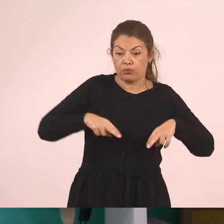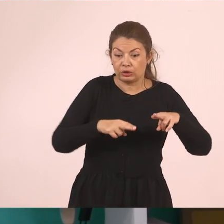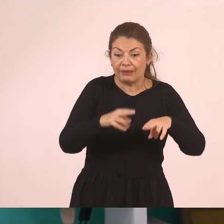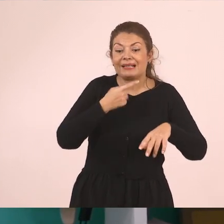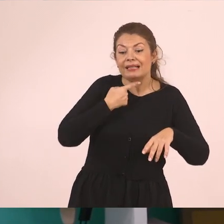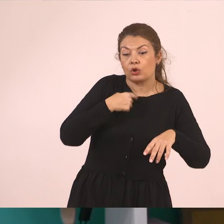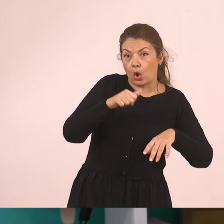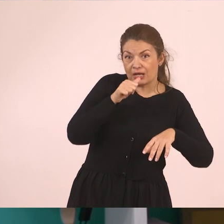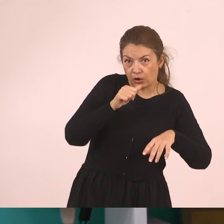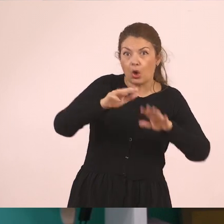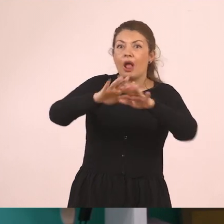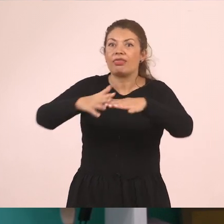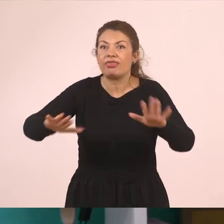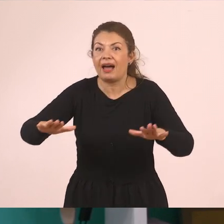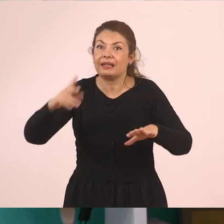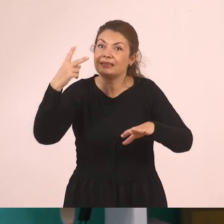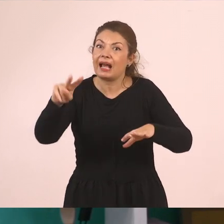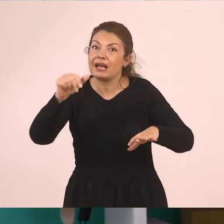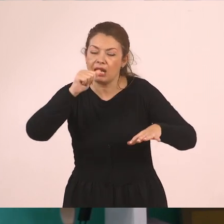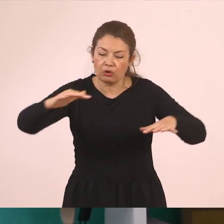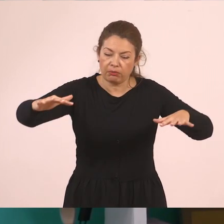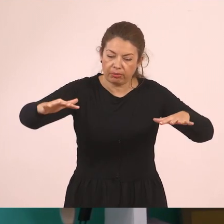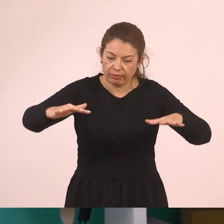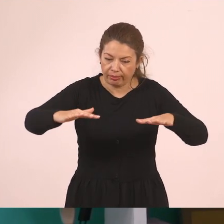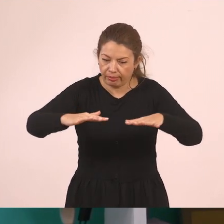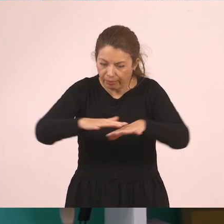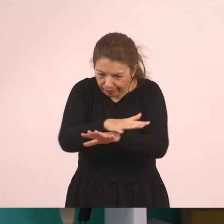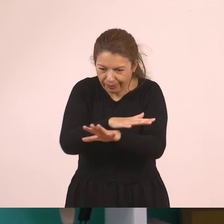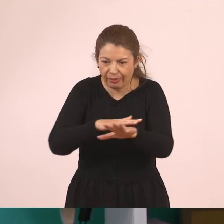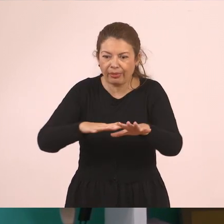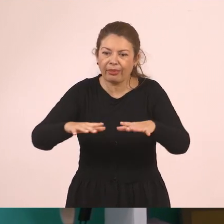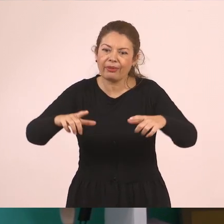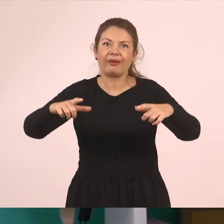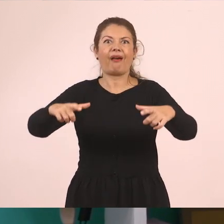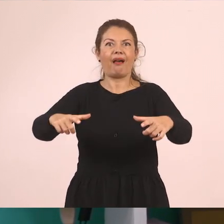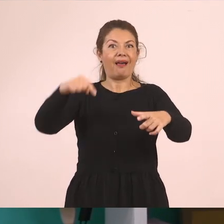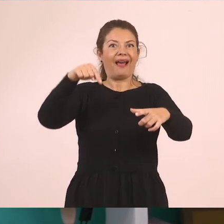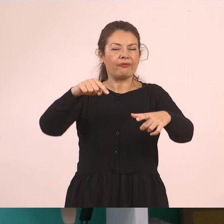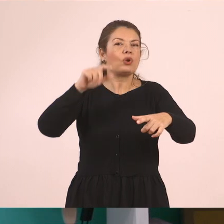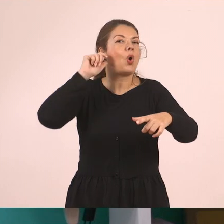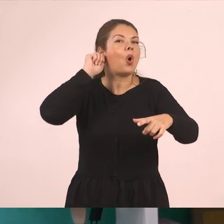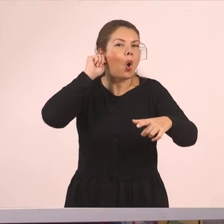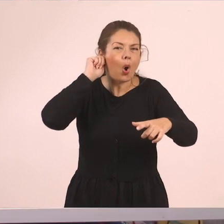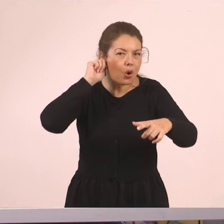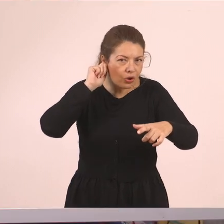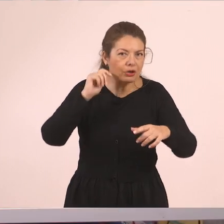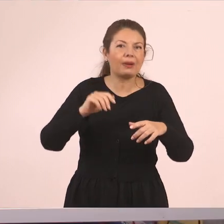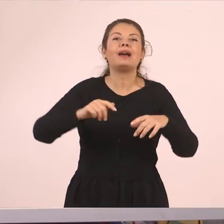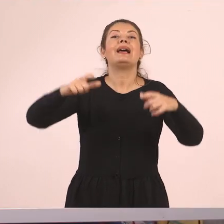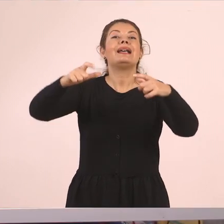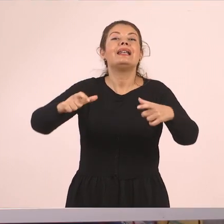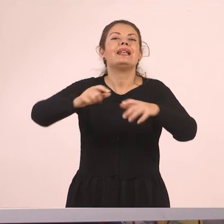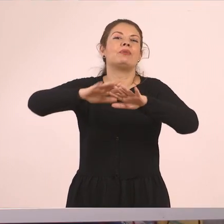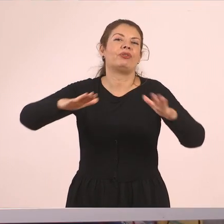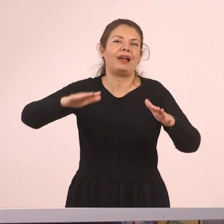το θαλασσινό νερό. Μπράβο Γιώργο, τις λιμνοθάλασσες! Μία από τις πιο σημαντικές λιμνοθάλασσες που αξίζει να